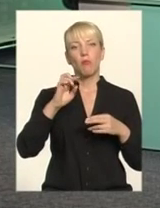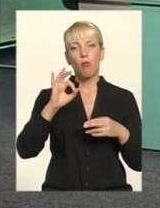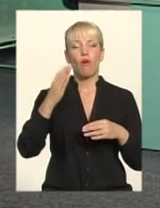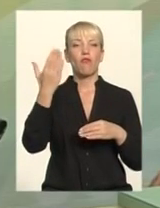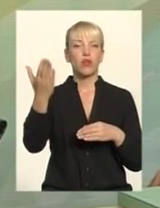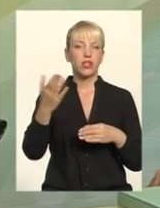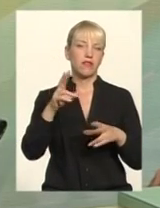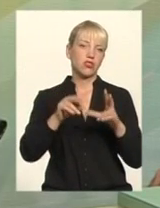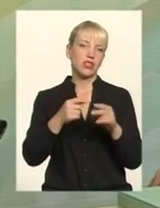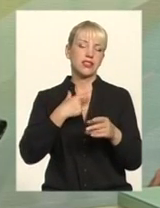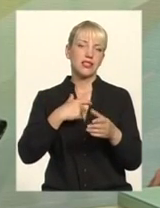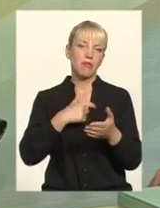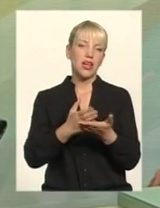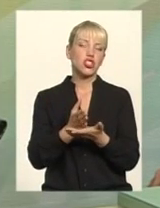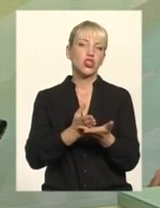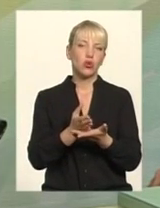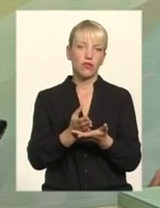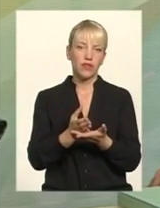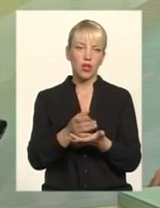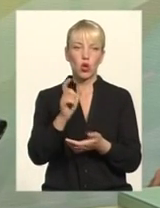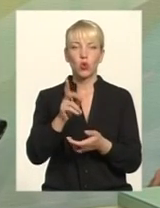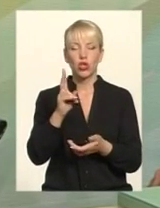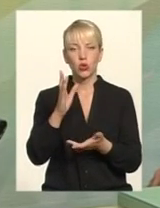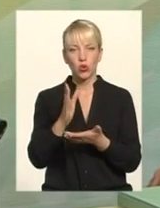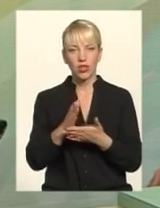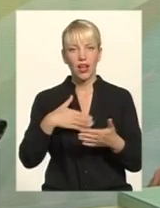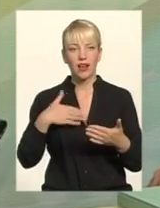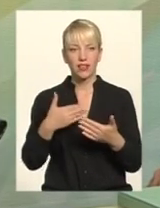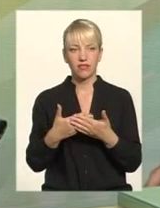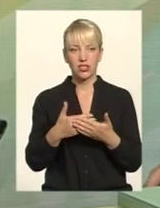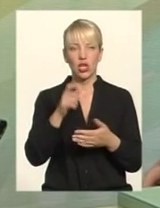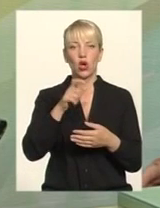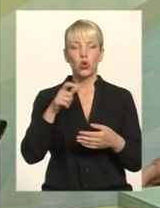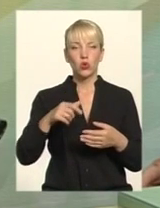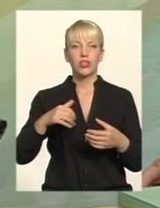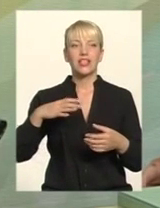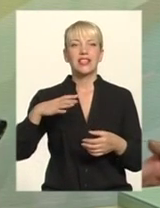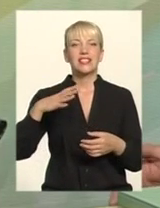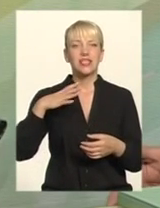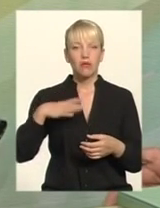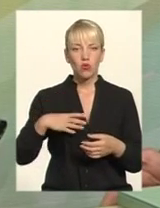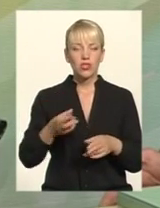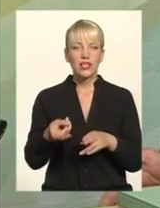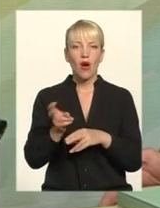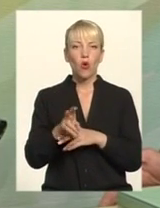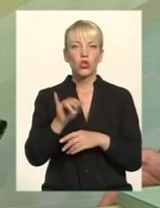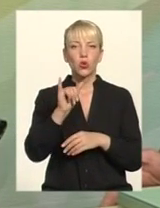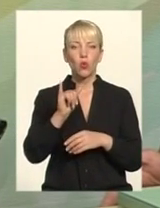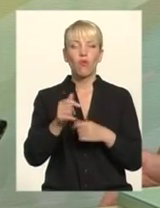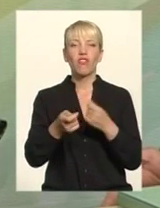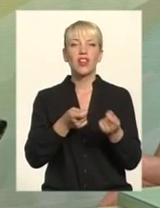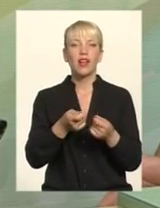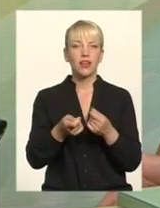Тому ті люди, які знаходяться в громадському суспільстві, активісти, вони просто змушені заходити в владу, щоб вже середини щось міняти